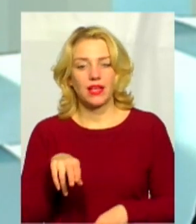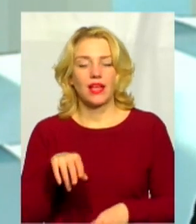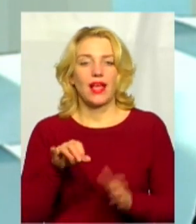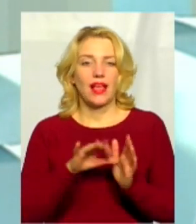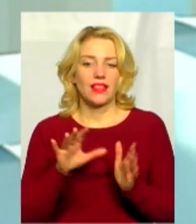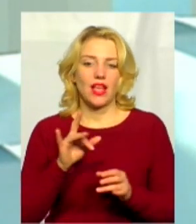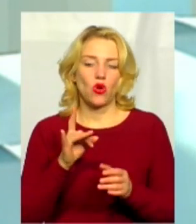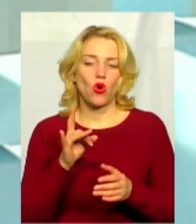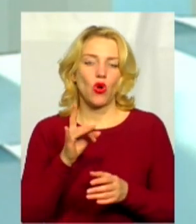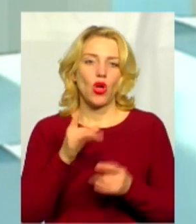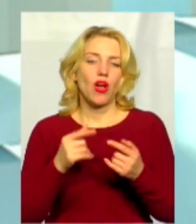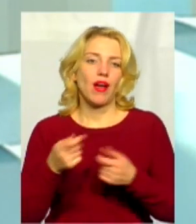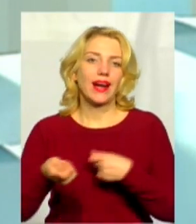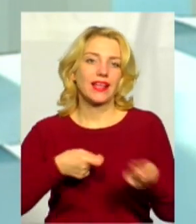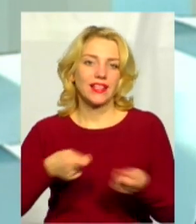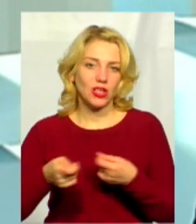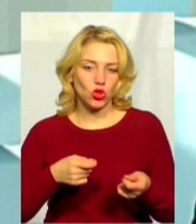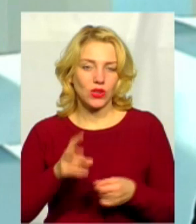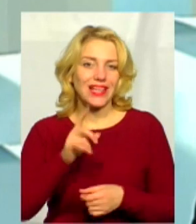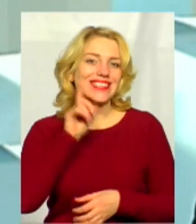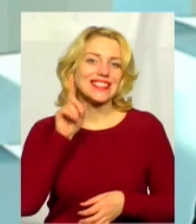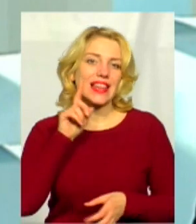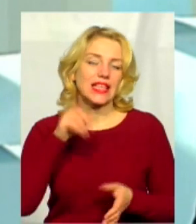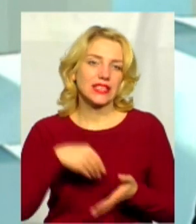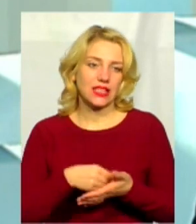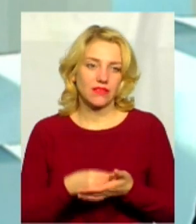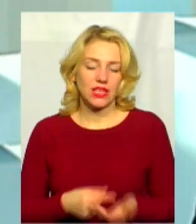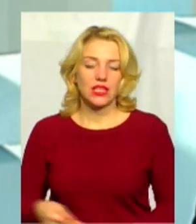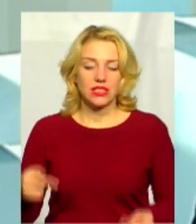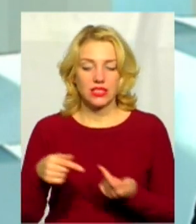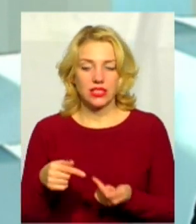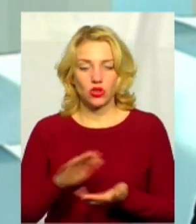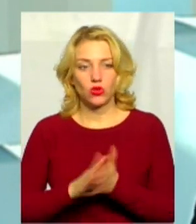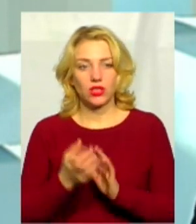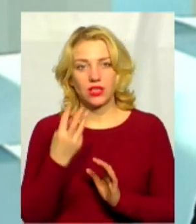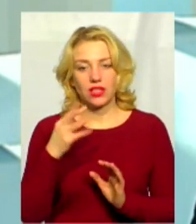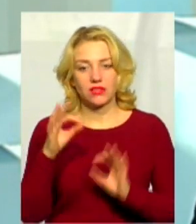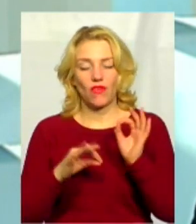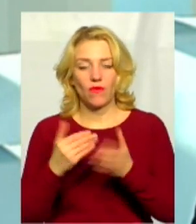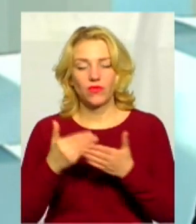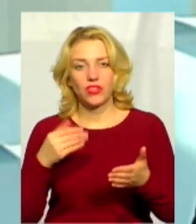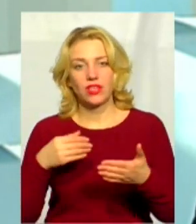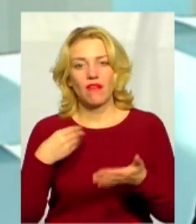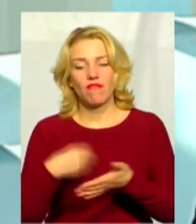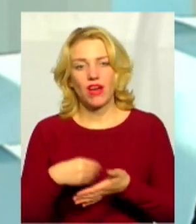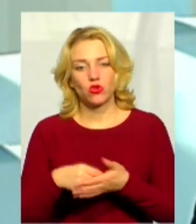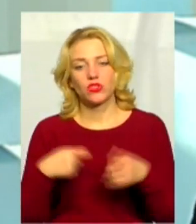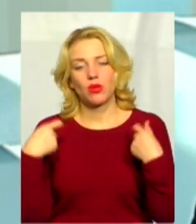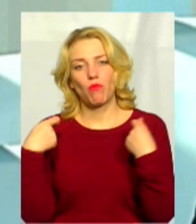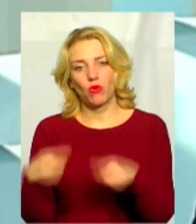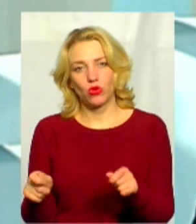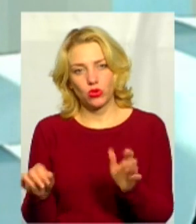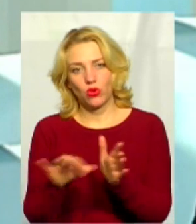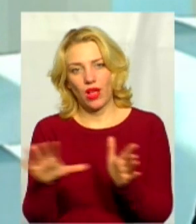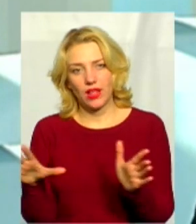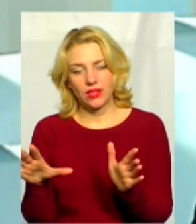тарифу. Компанія «Біогаз Енерджі» це робить. Згідно договору, 13% від вартості проданої електроенергії, яка продається